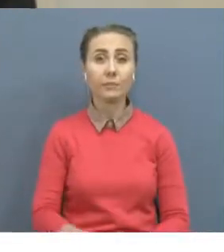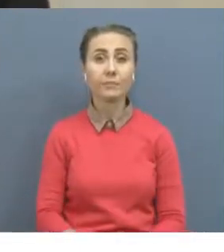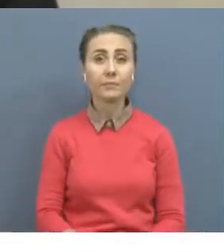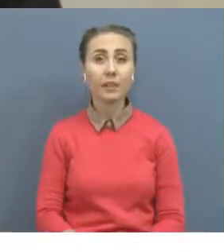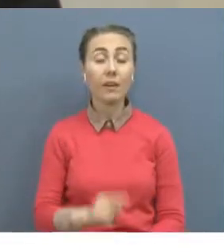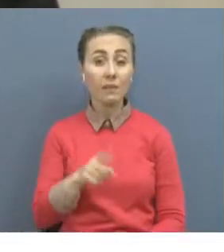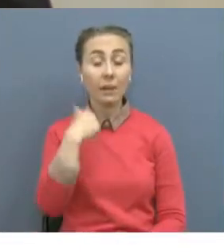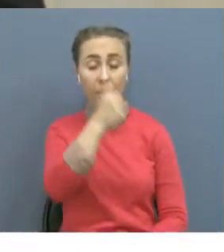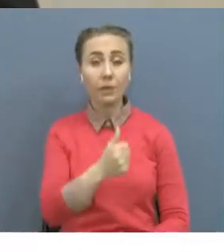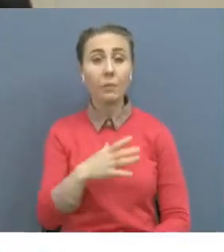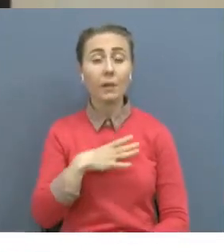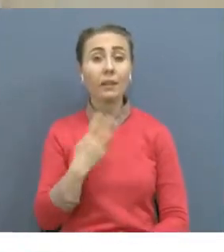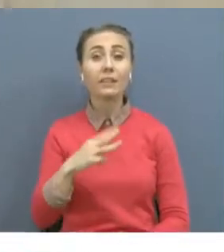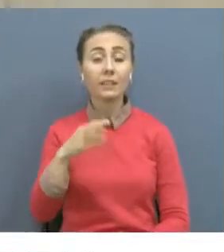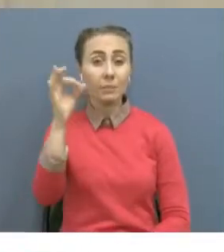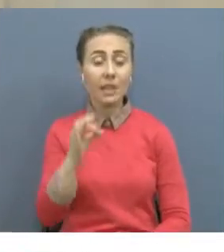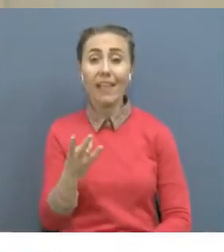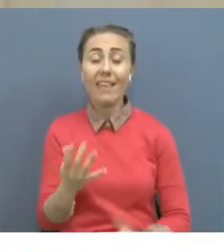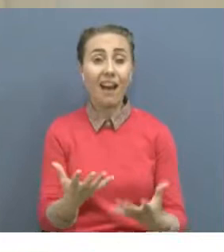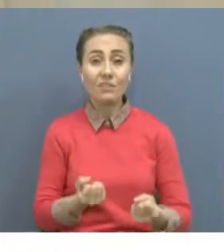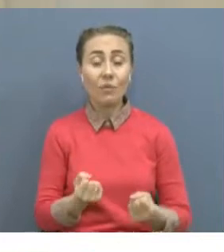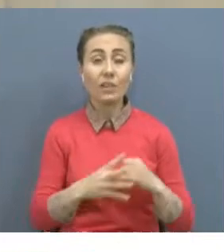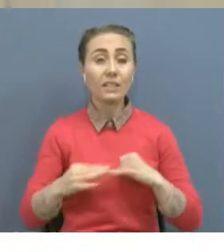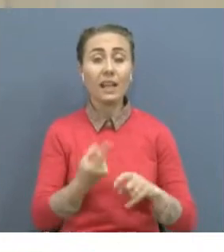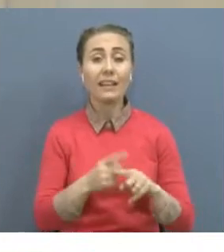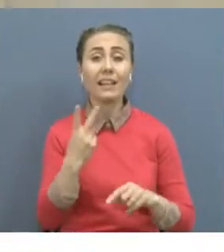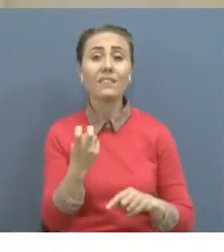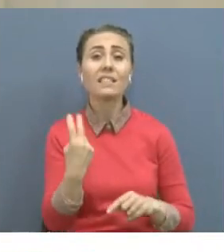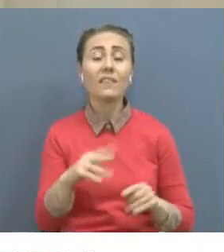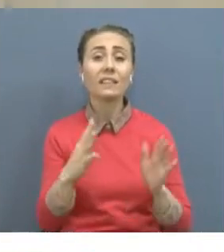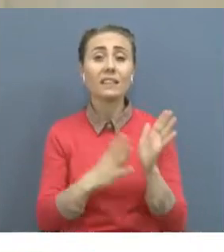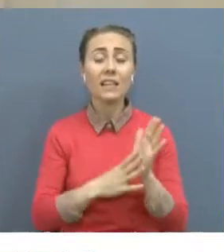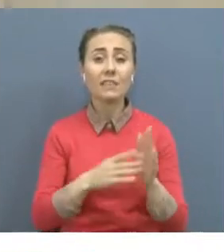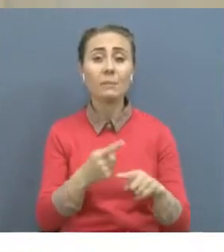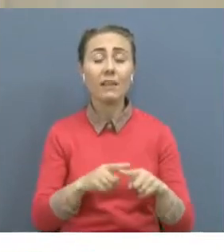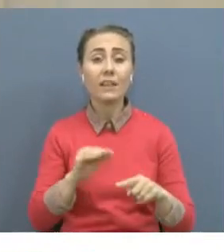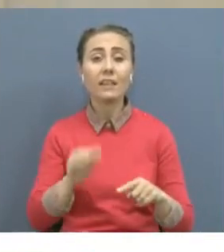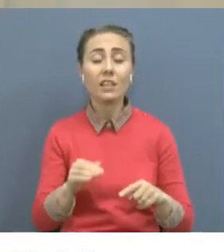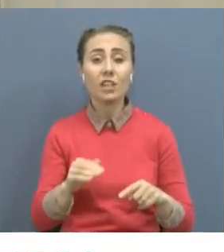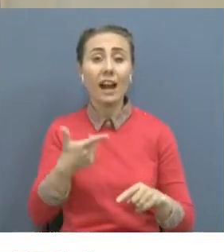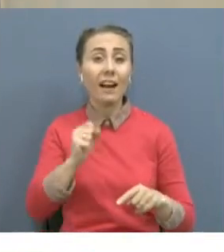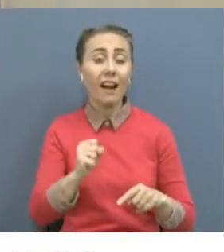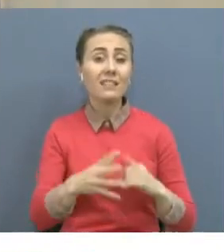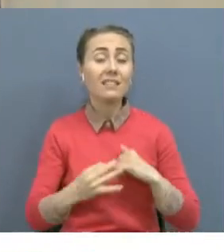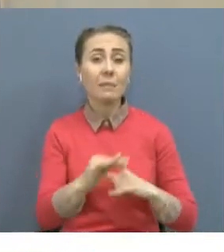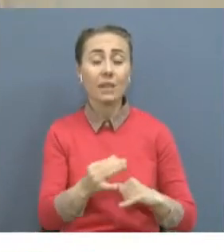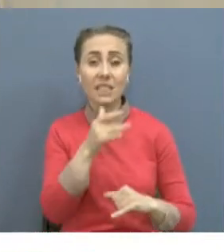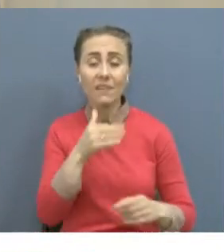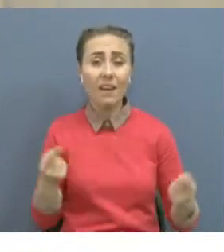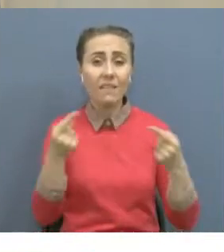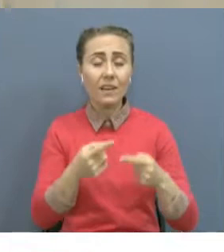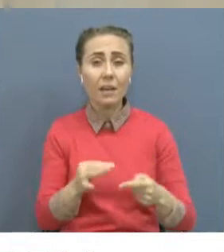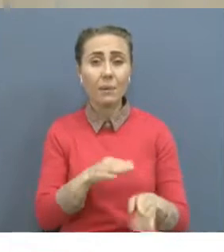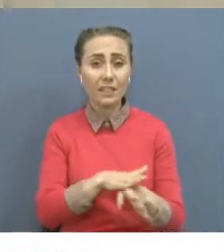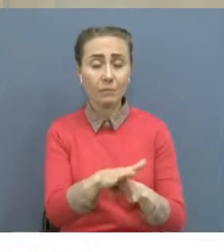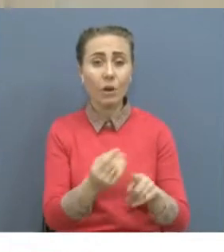Бұйыл егерілмеген жердің 30% айналыма қосылу өте іс. Бұл 2,09 бүтін 10,000 гектар жер. Бұл